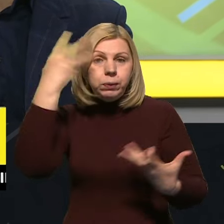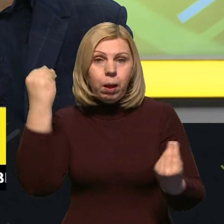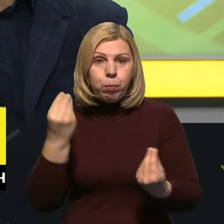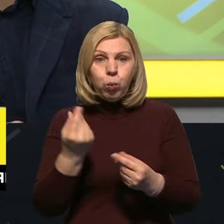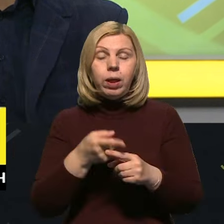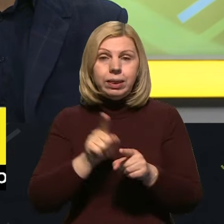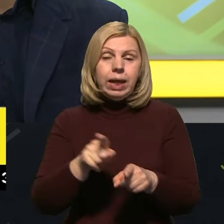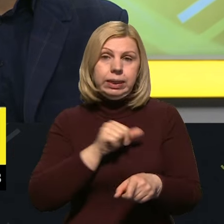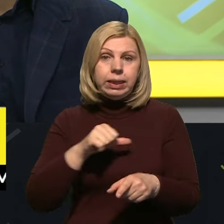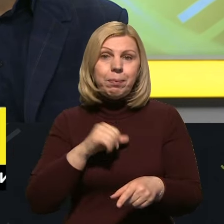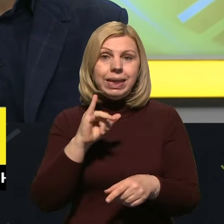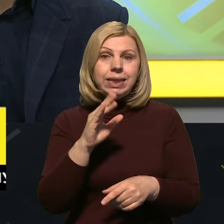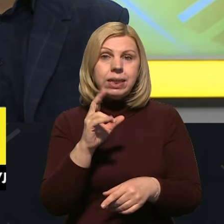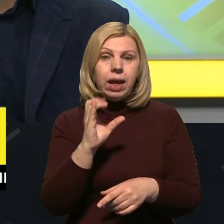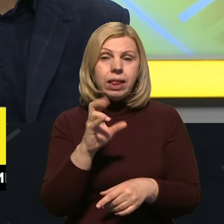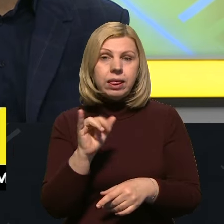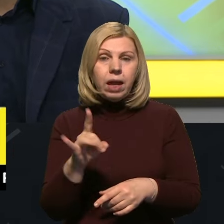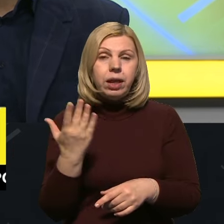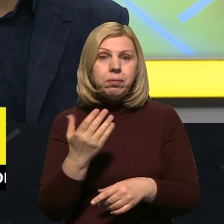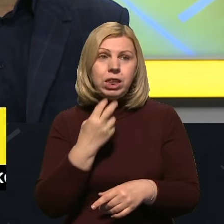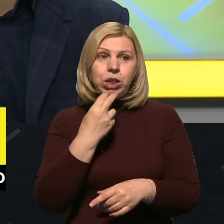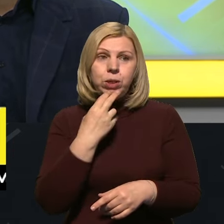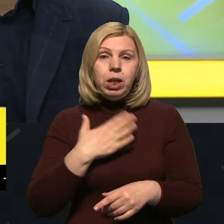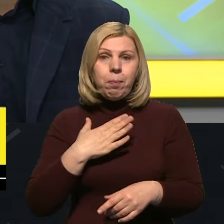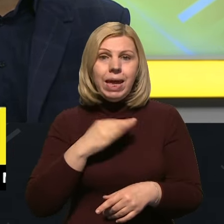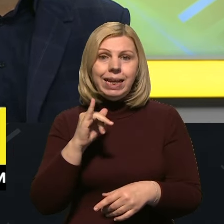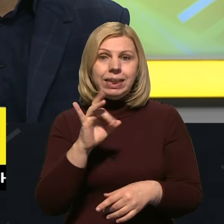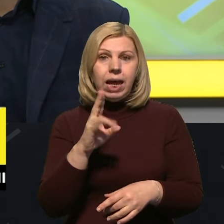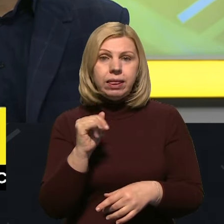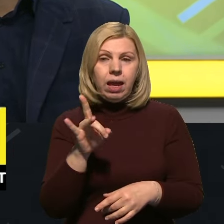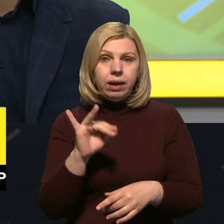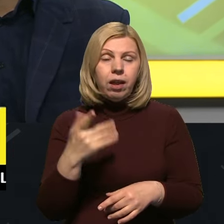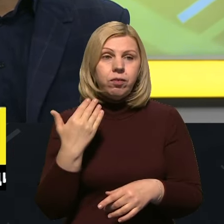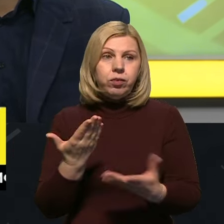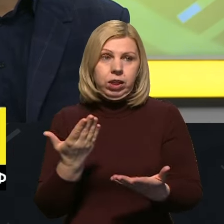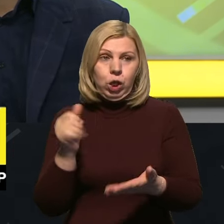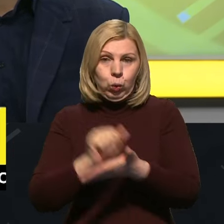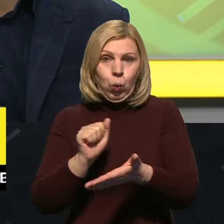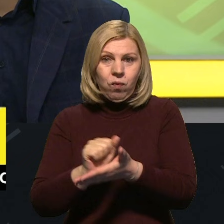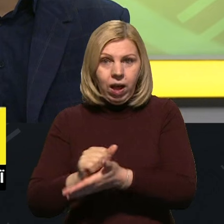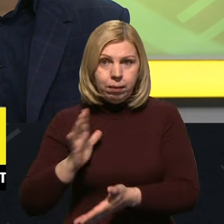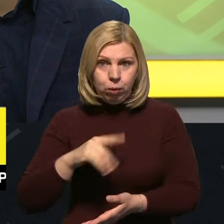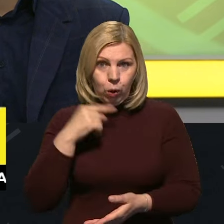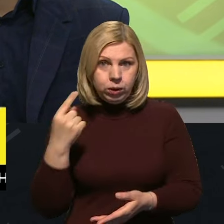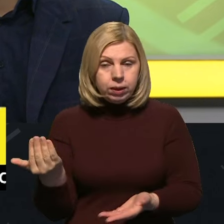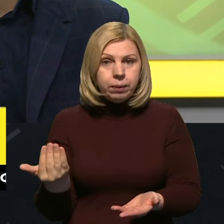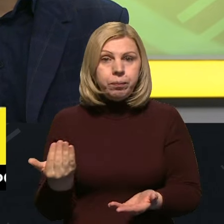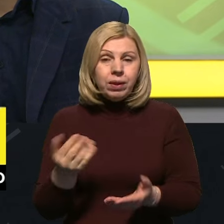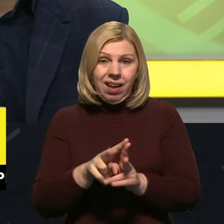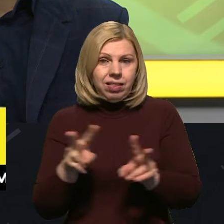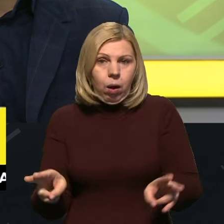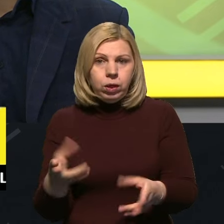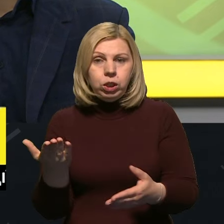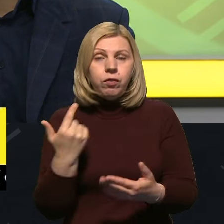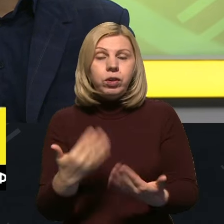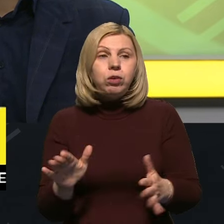Так само стало зі скандерами, які, не смішиті мої іскандери, вони аж футболки друкували. Аналогічно, тобто